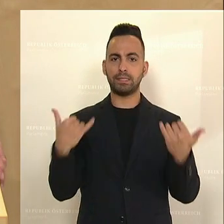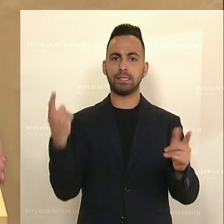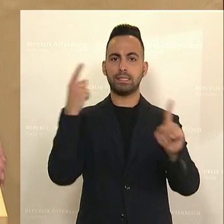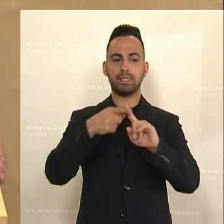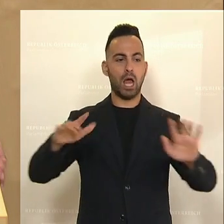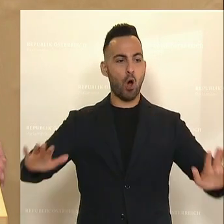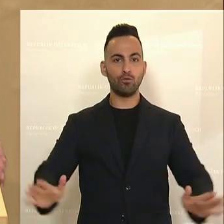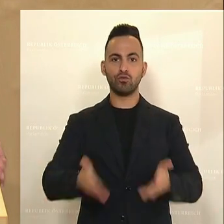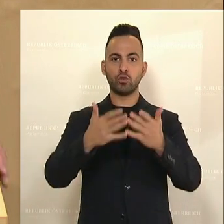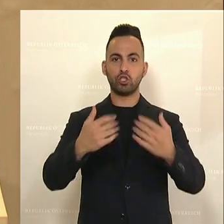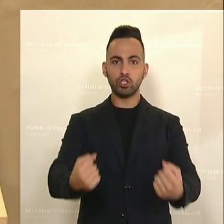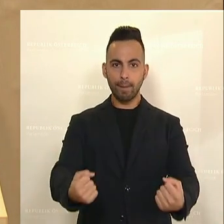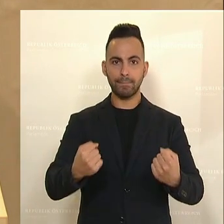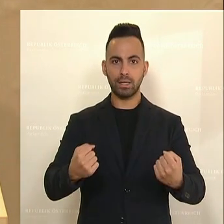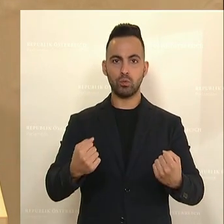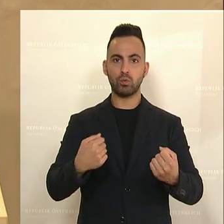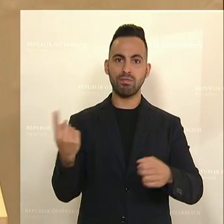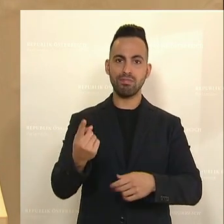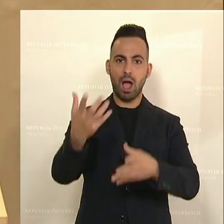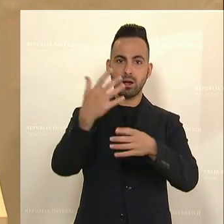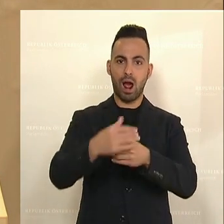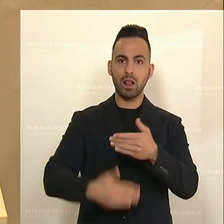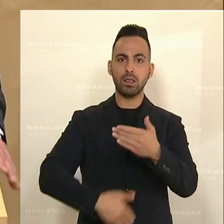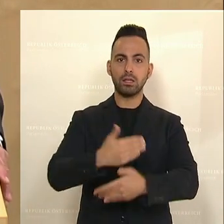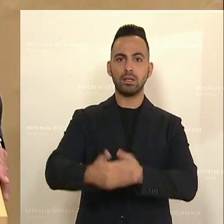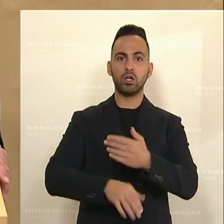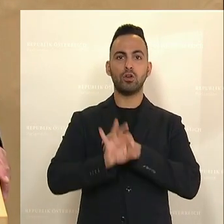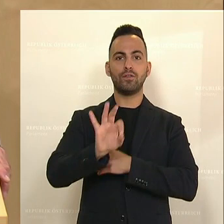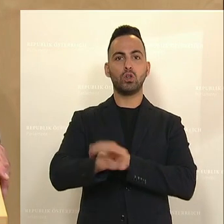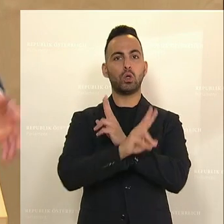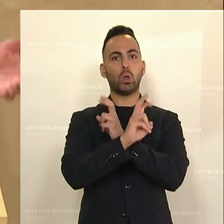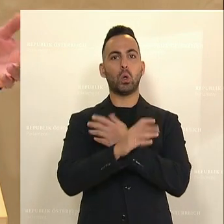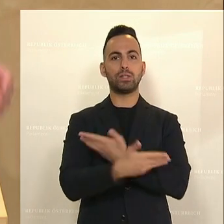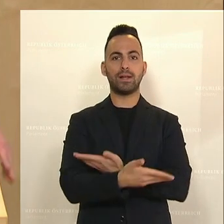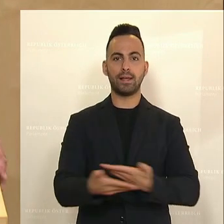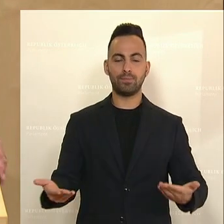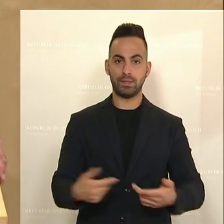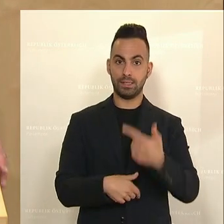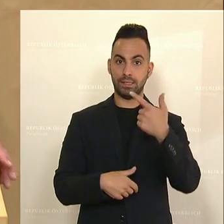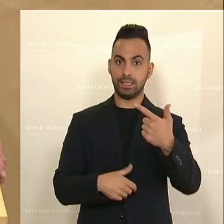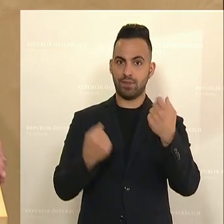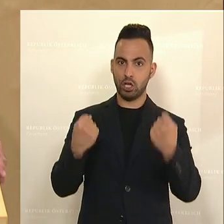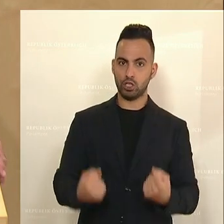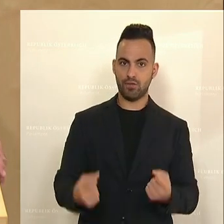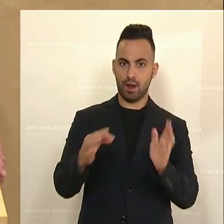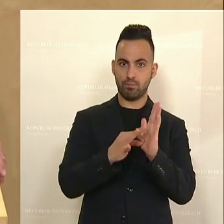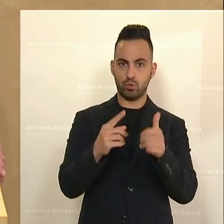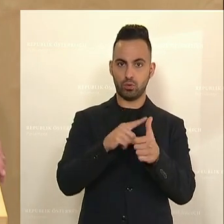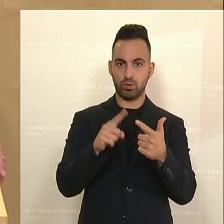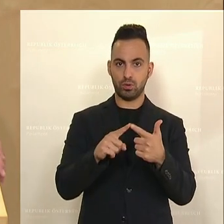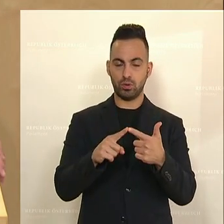Stabilität und es geht um Nachhaltigkeit für Österreich. Zwei Schwerpunkte im Speziellen sind die